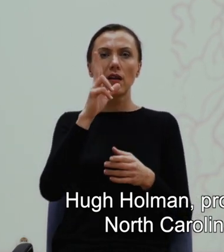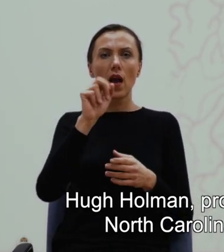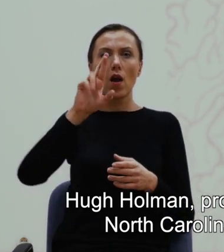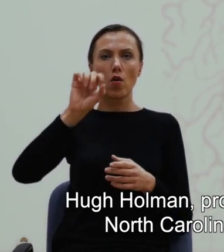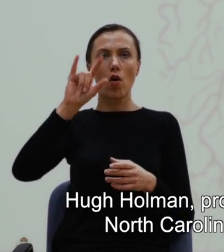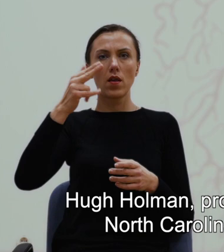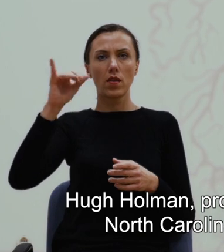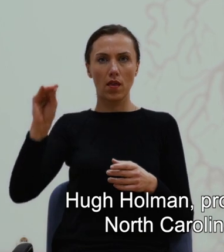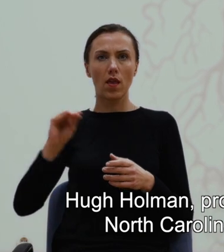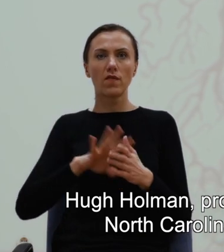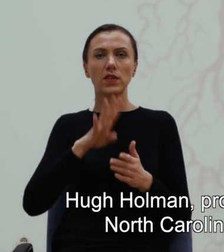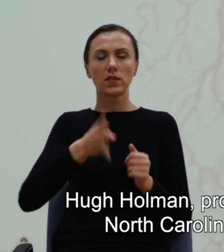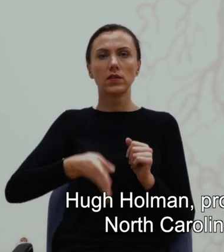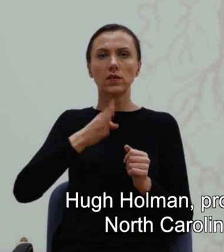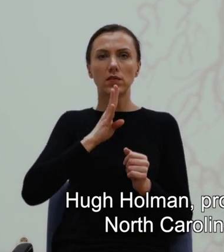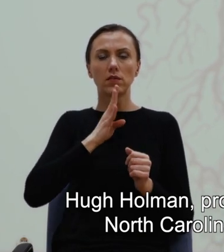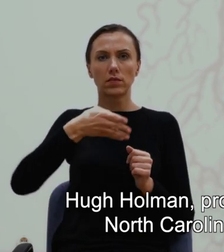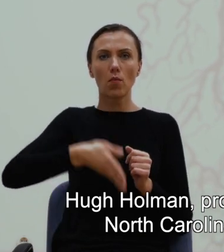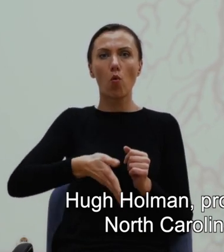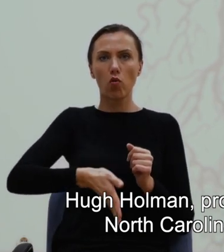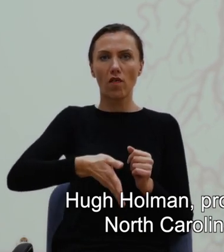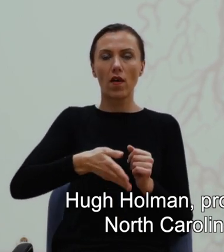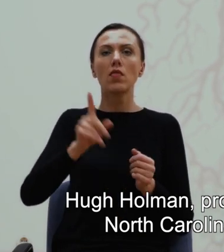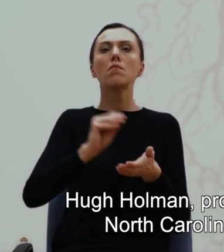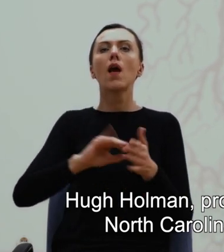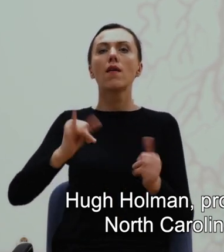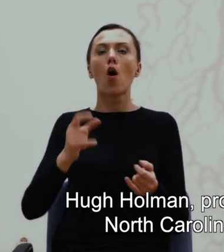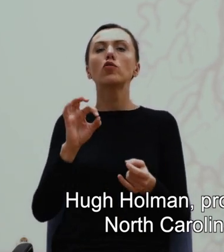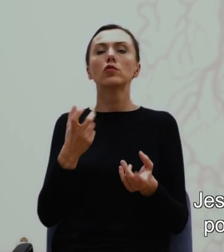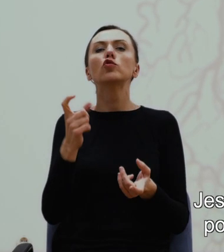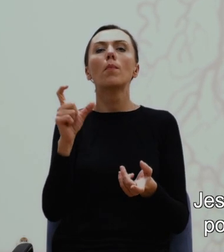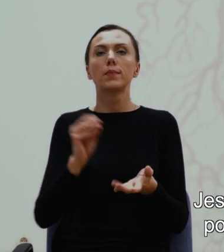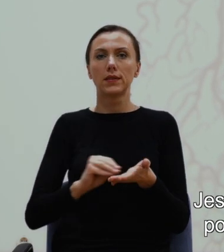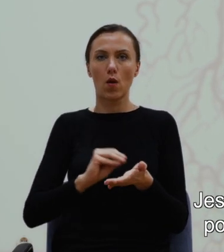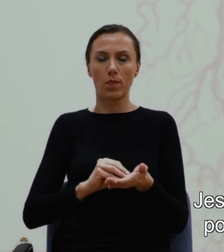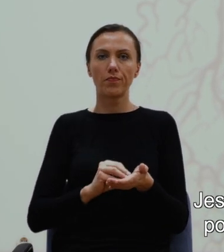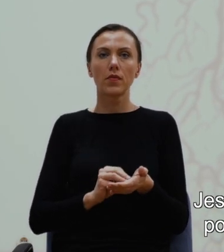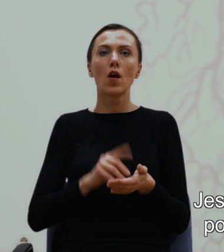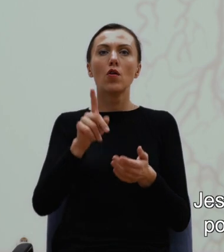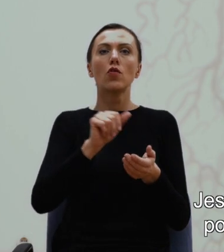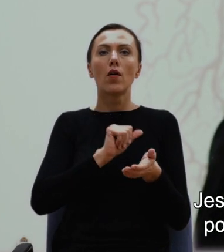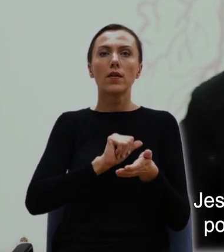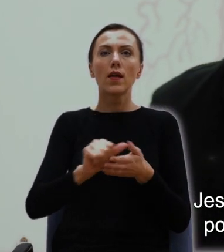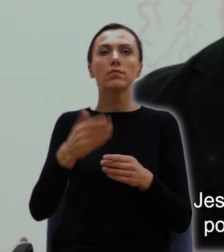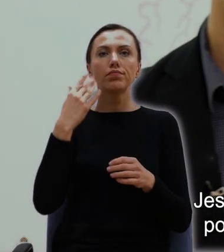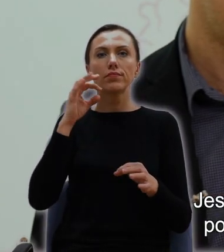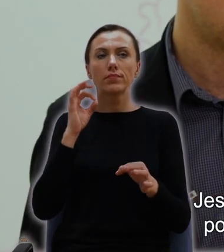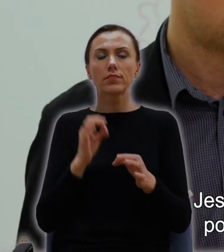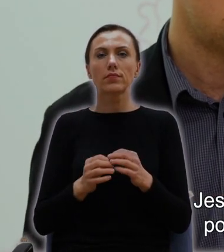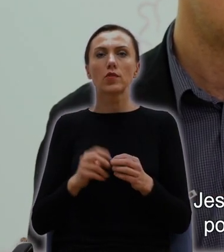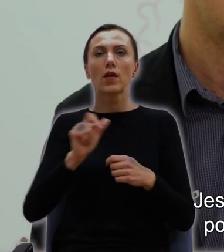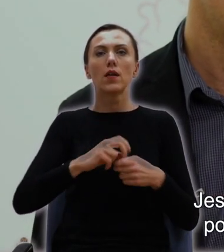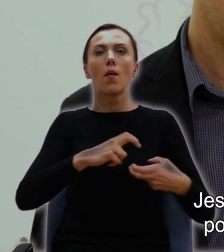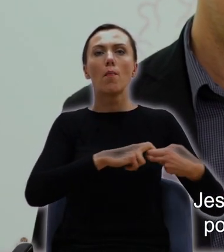pisał o południu w następujący sposób. Jest to reconciliation of opposites,